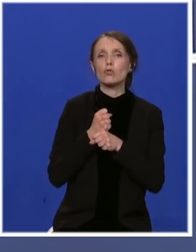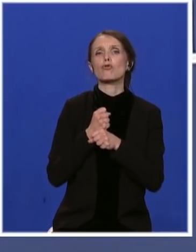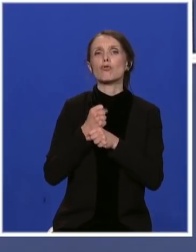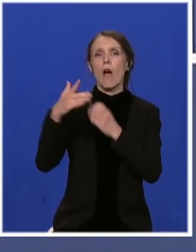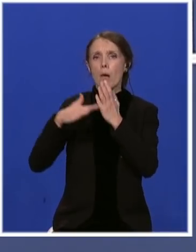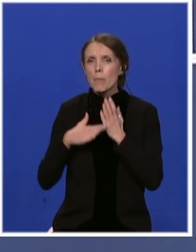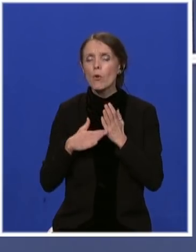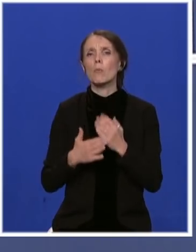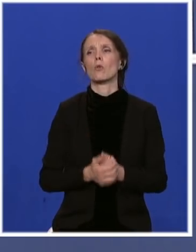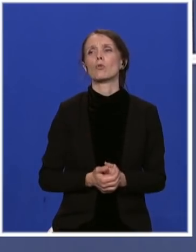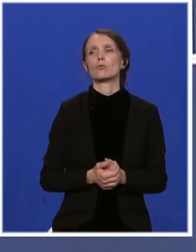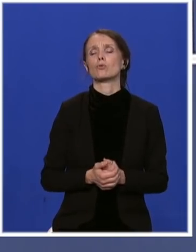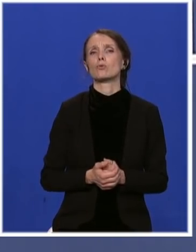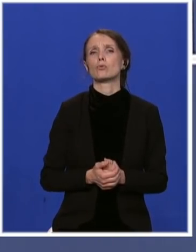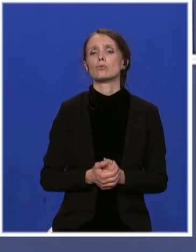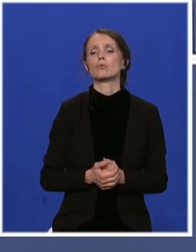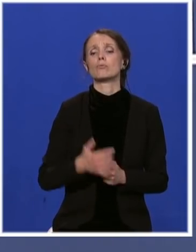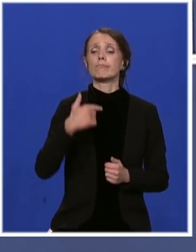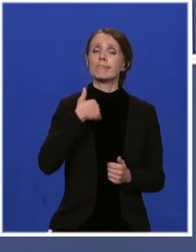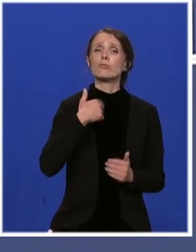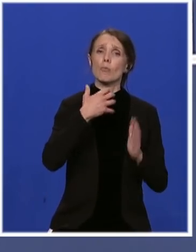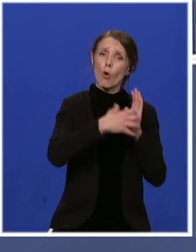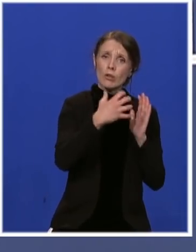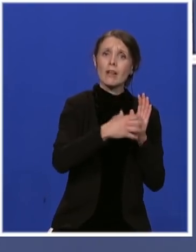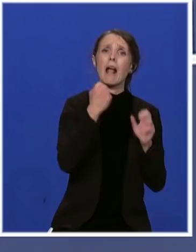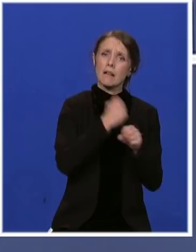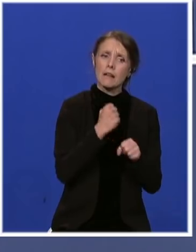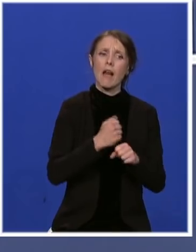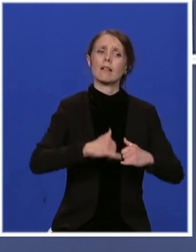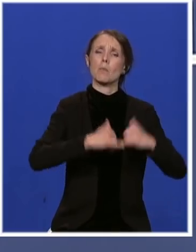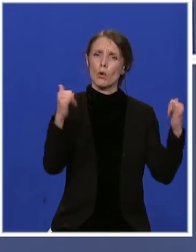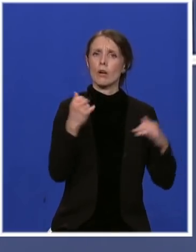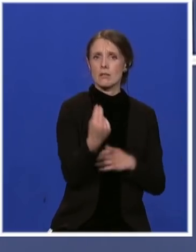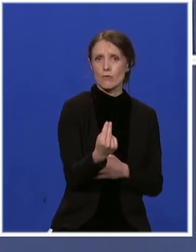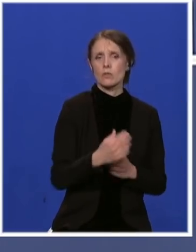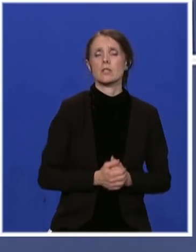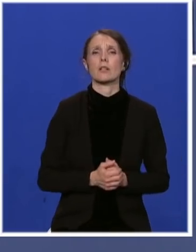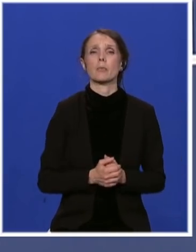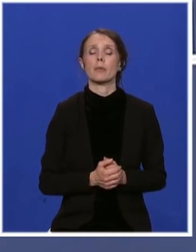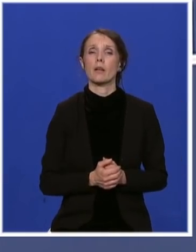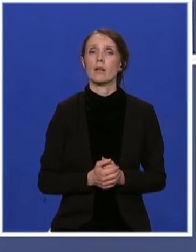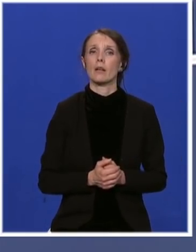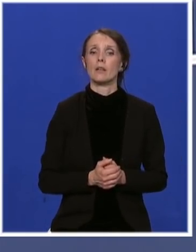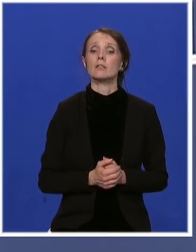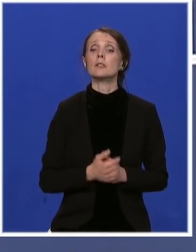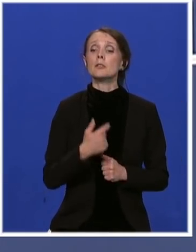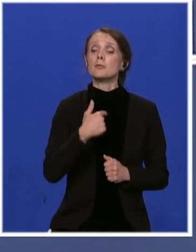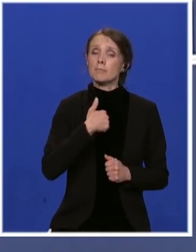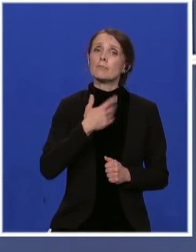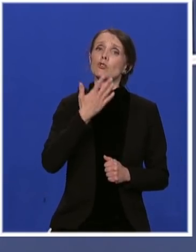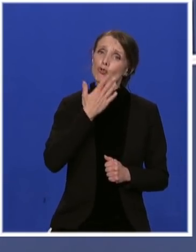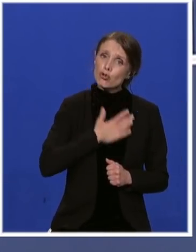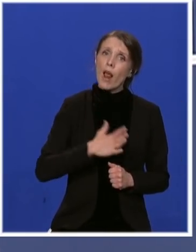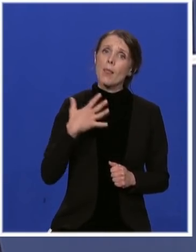pomoći, da ćemo raditi dalje na razvoju Srbije i da želimo da pripadamo